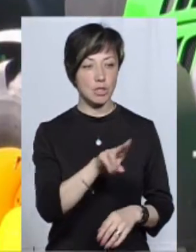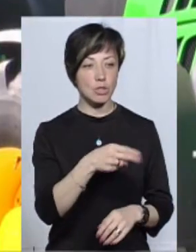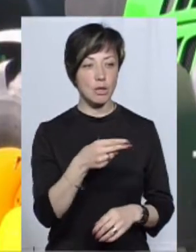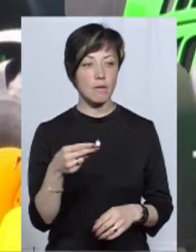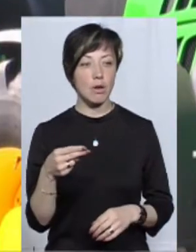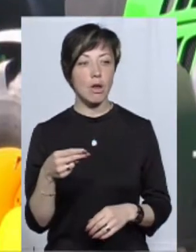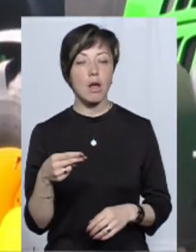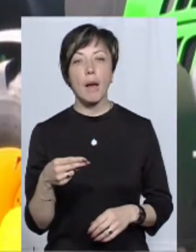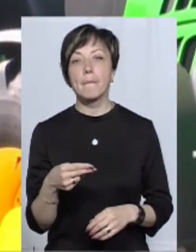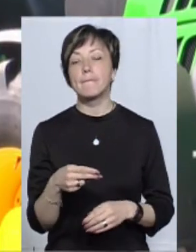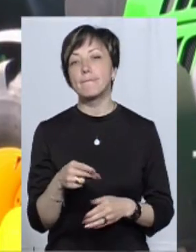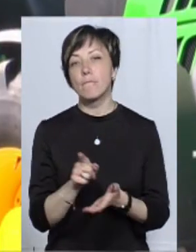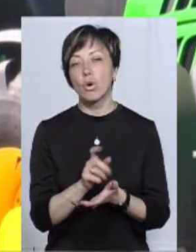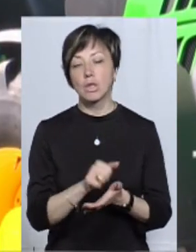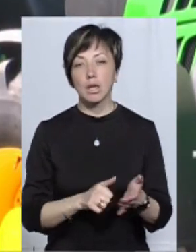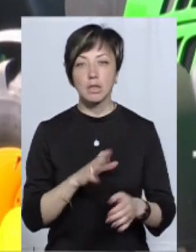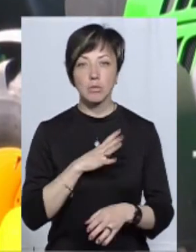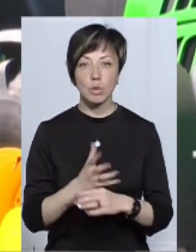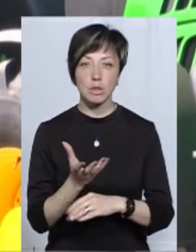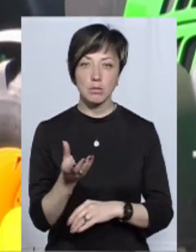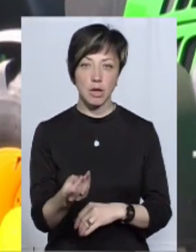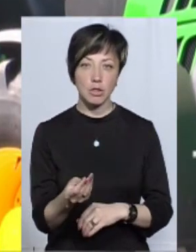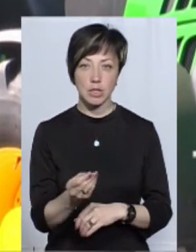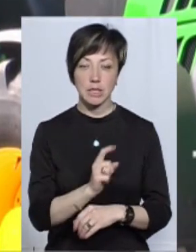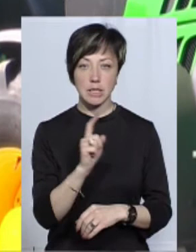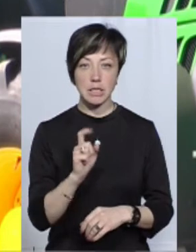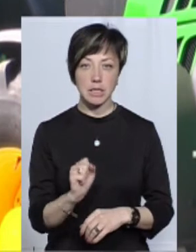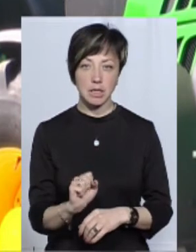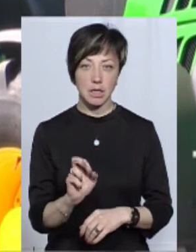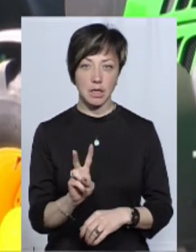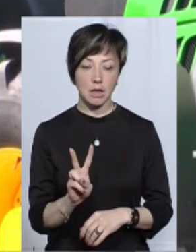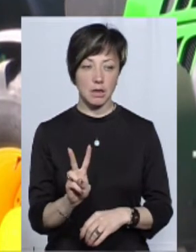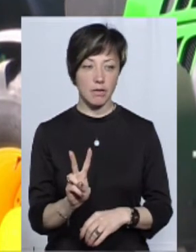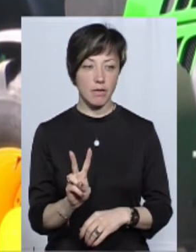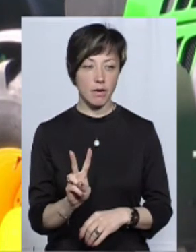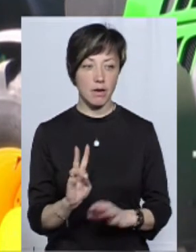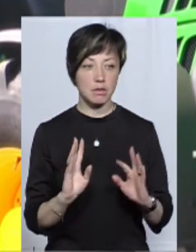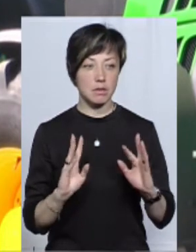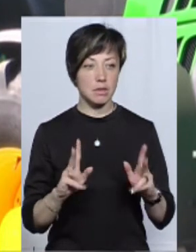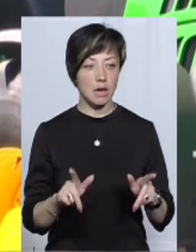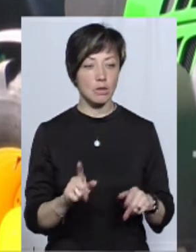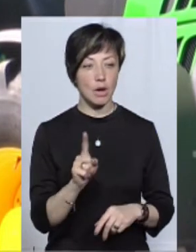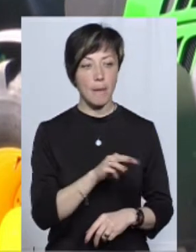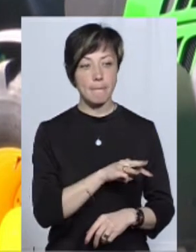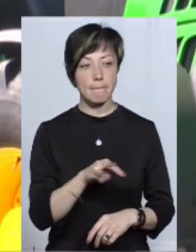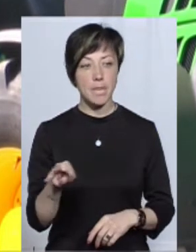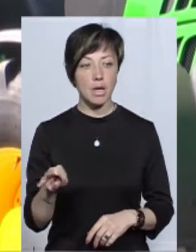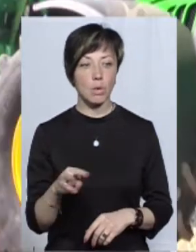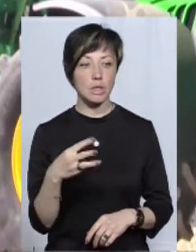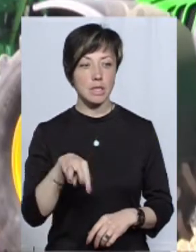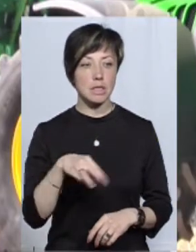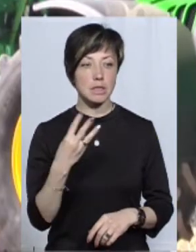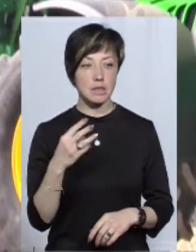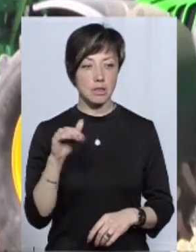Податки при цьому були сплачені за два трактора – 1 мільйон 33 тисячі